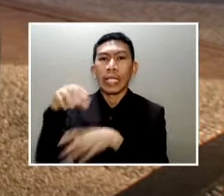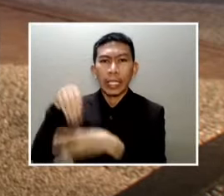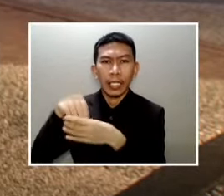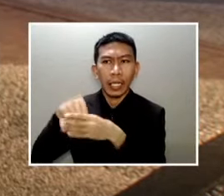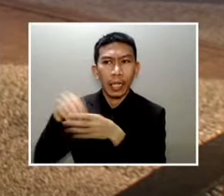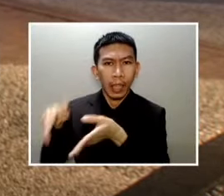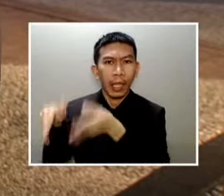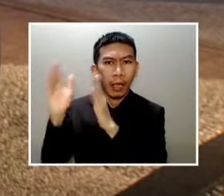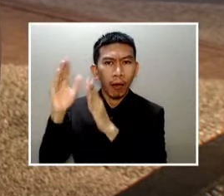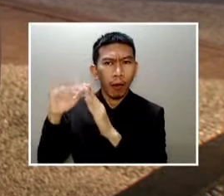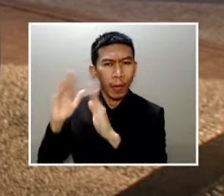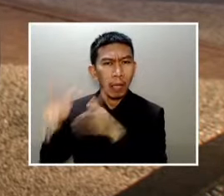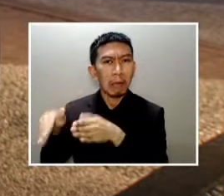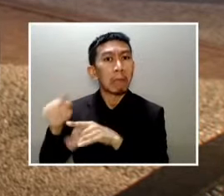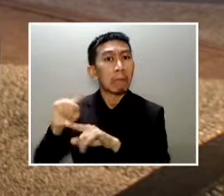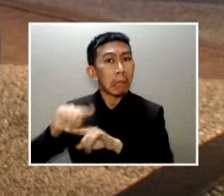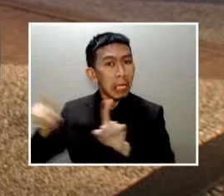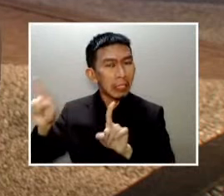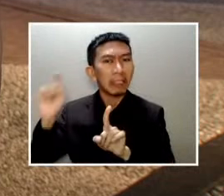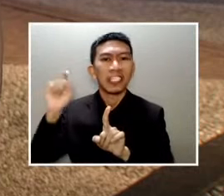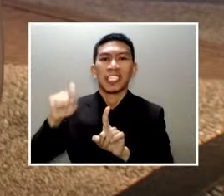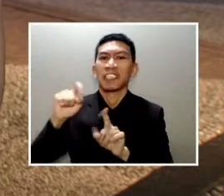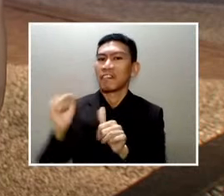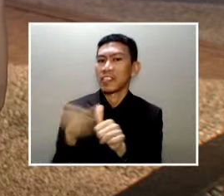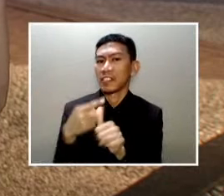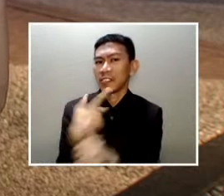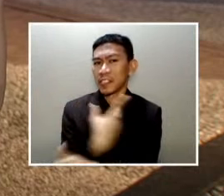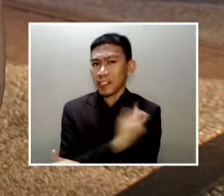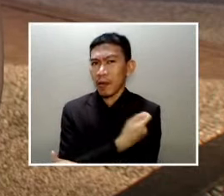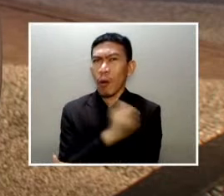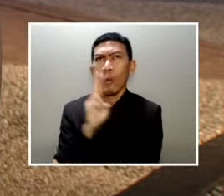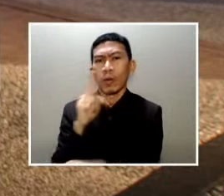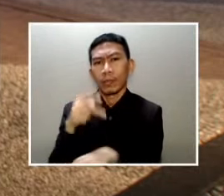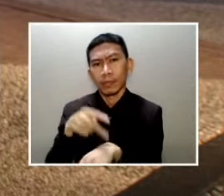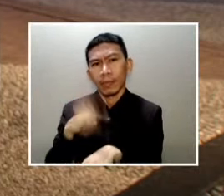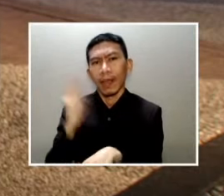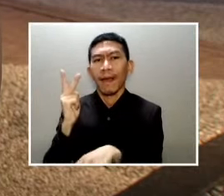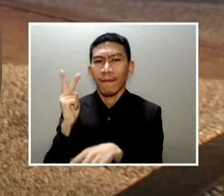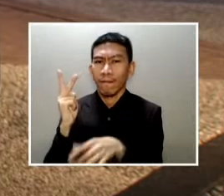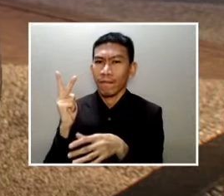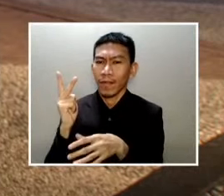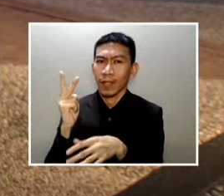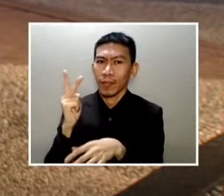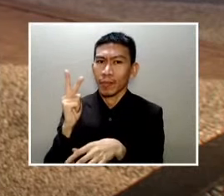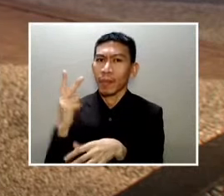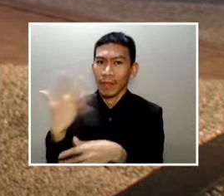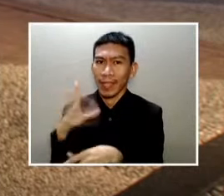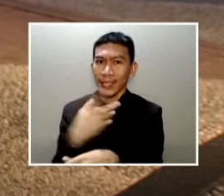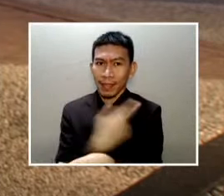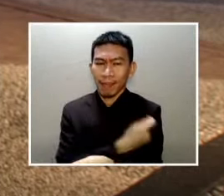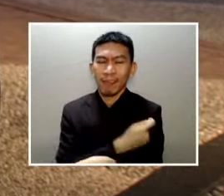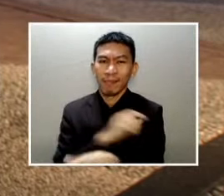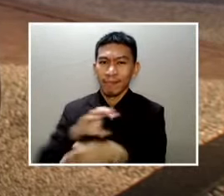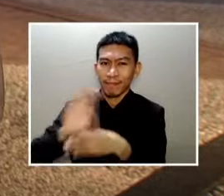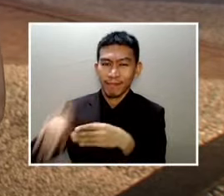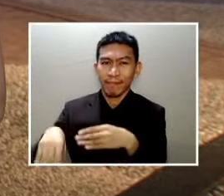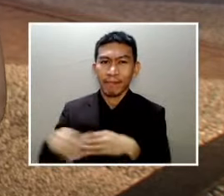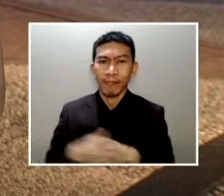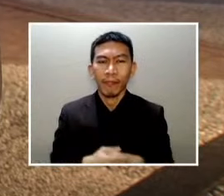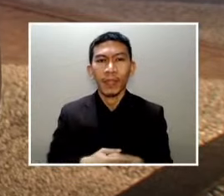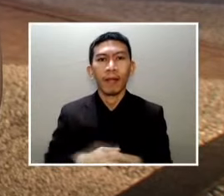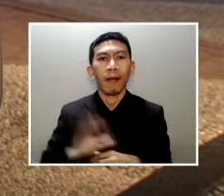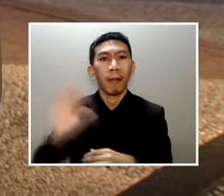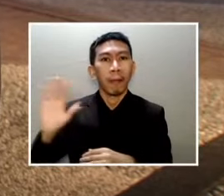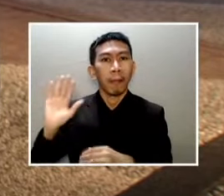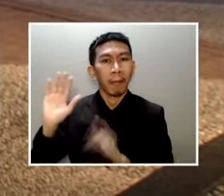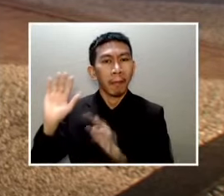vaccinated na o nakatanggap na ng dalawang dose ng bakuna contra COVID-19 Ayon po sa mga otoridad simula na